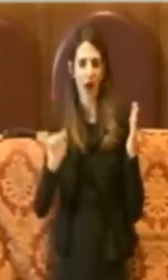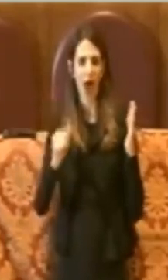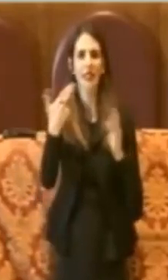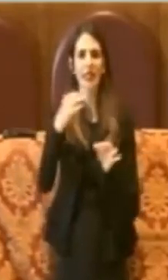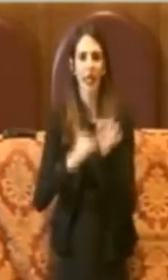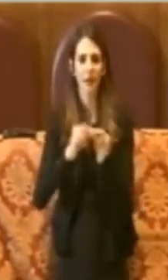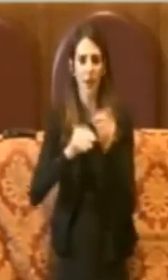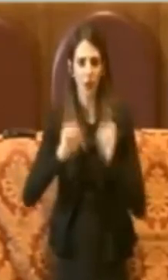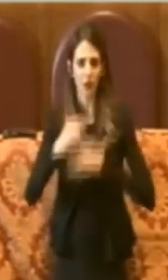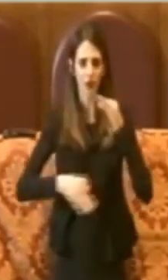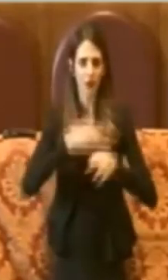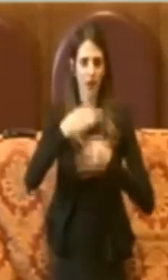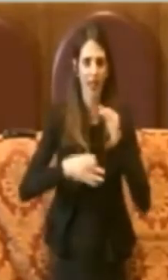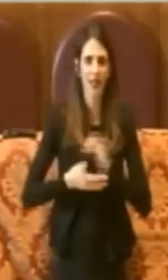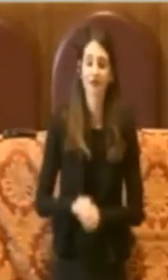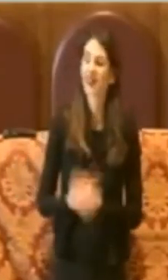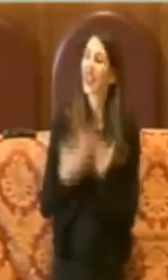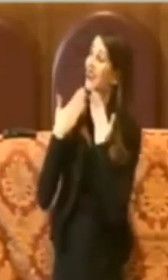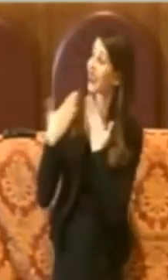Grazie Presidente.